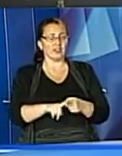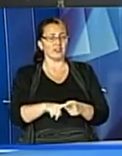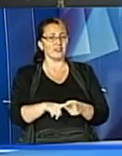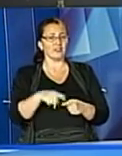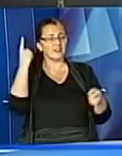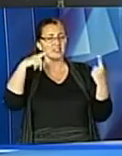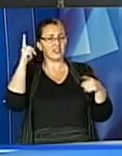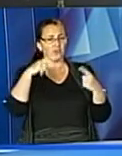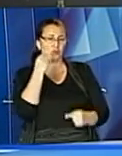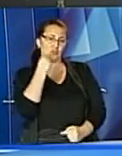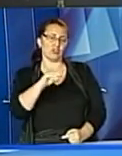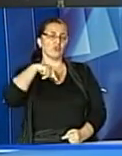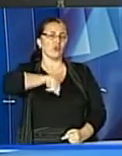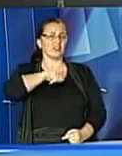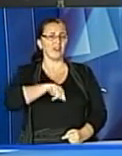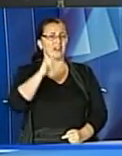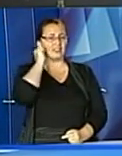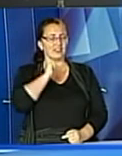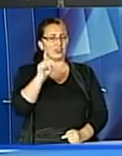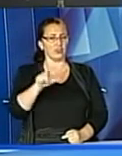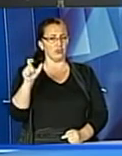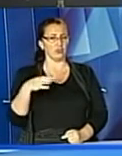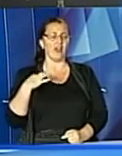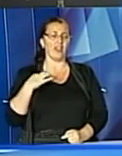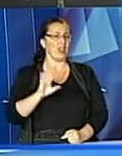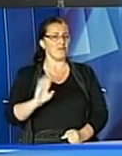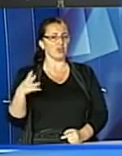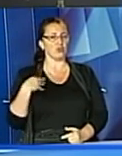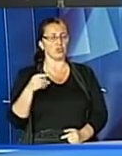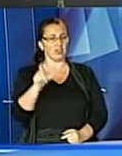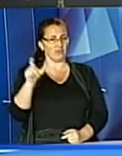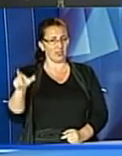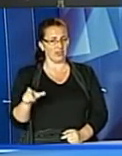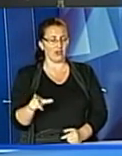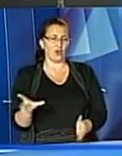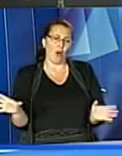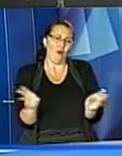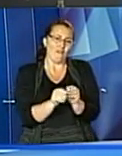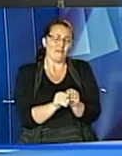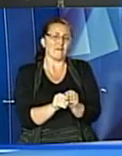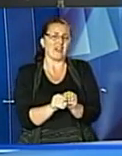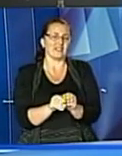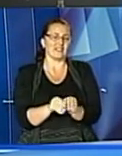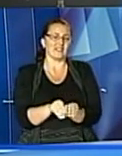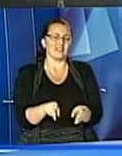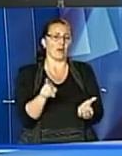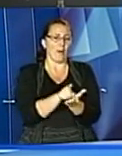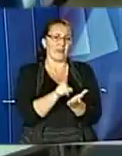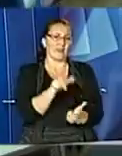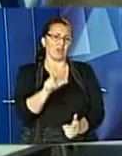стареньких. Окрім того, небайдужих львів'ян запрошують скласти компанію самотнім людям і завітати до пансіонату.